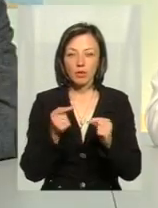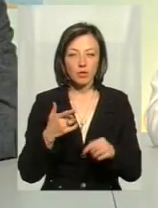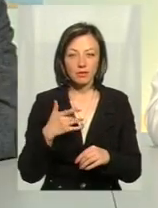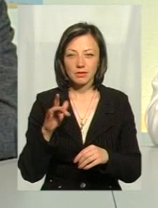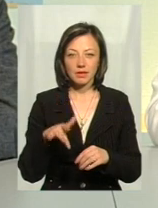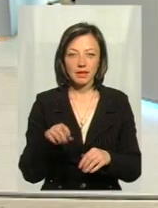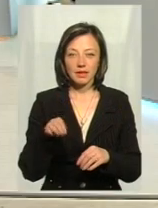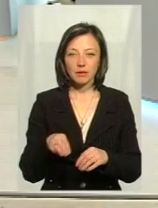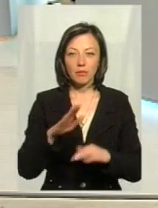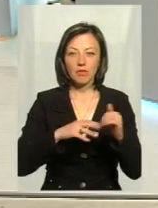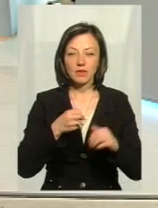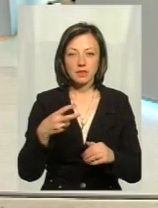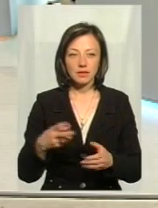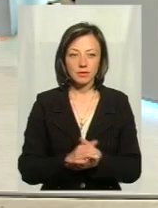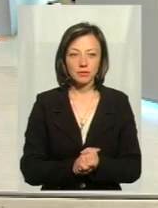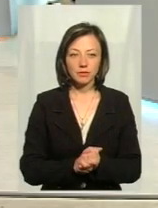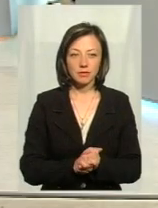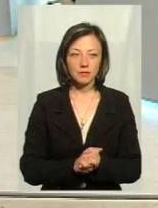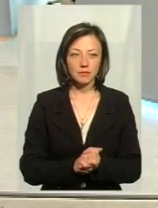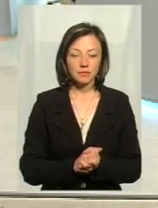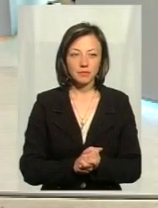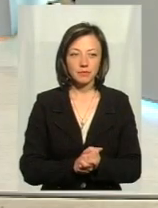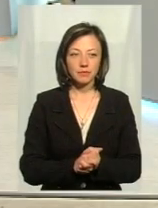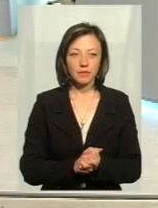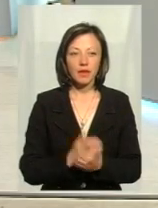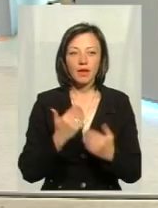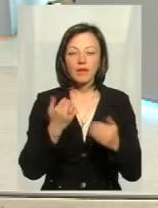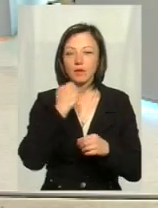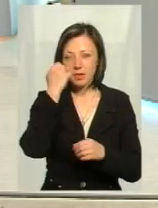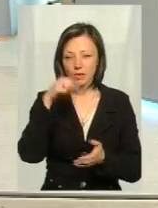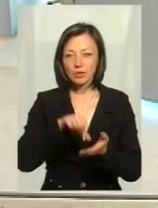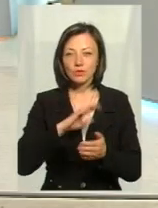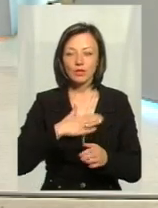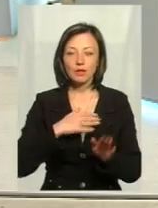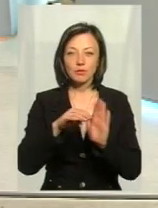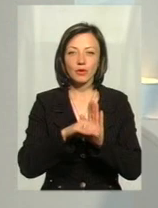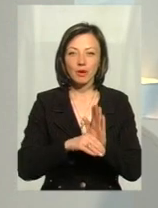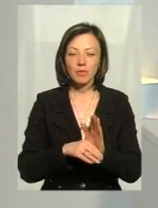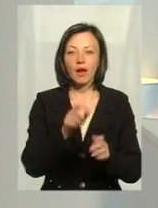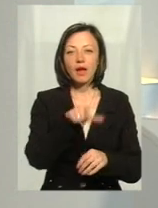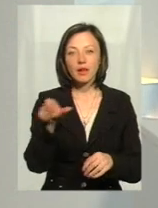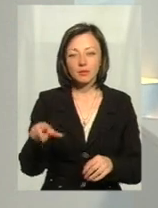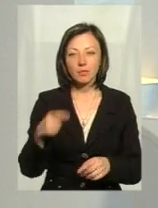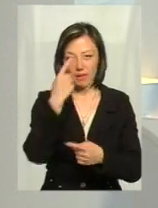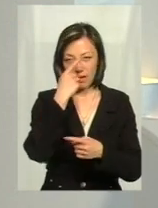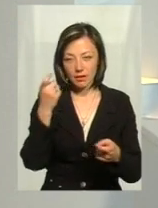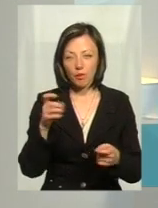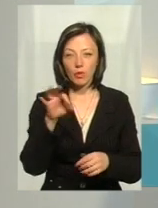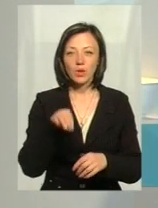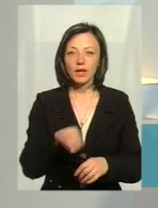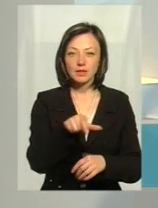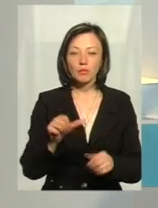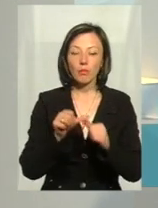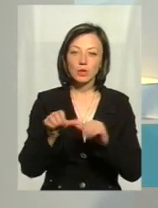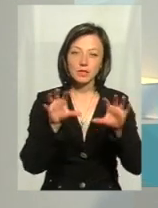має бути таксист професійний. Так, тільки так. Я вам дуже дякую за участь в нашій передачі. Глядачам нагадаю, що про таксистів